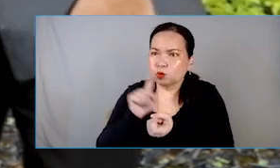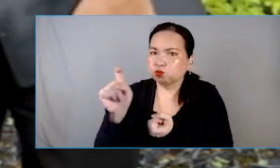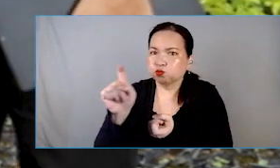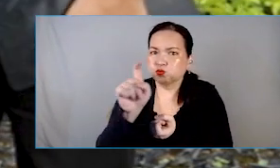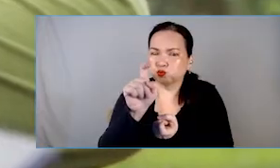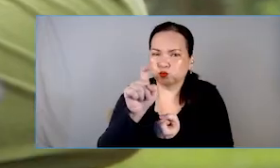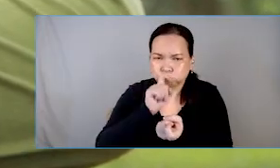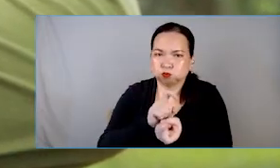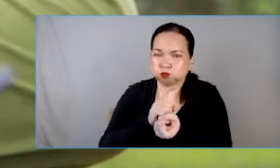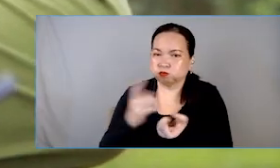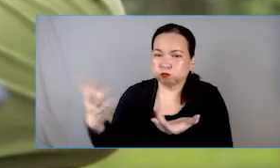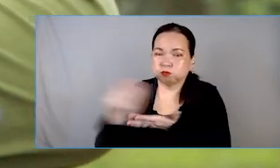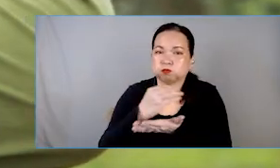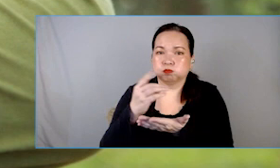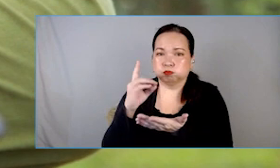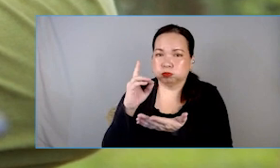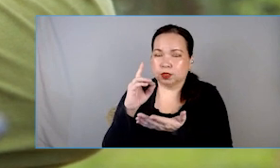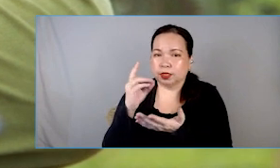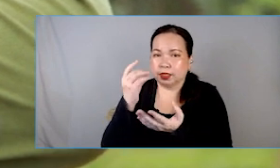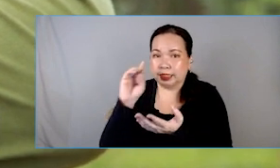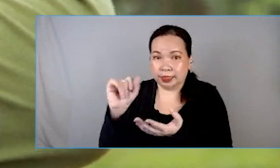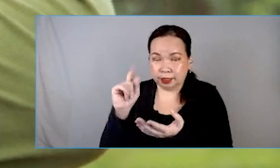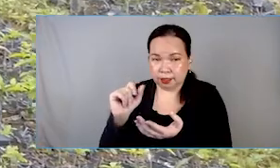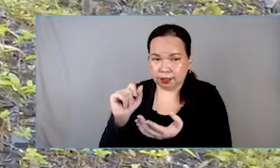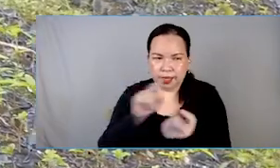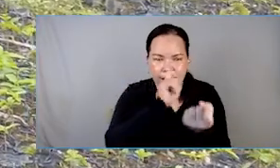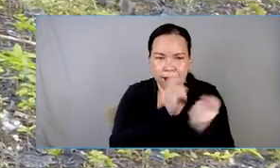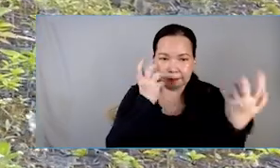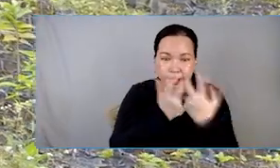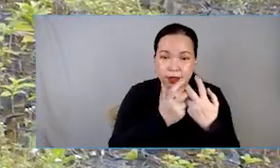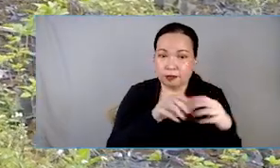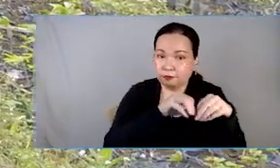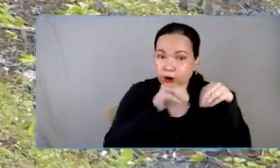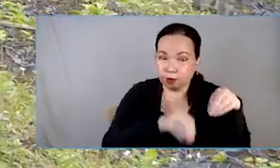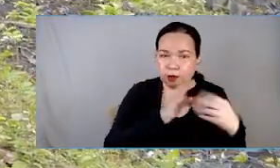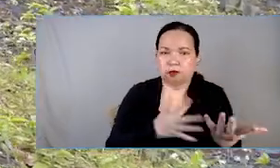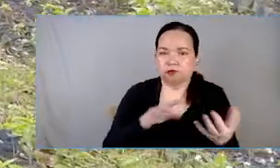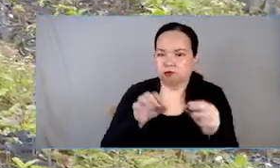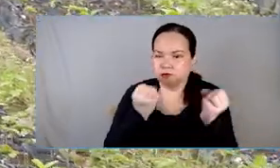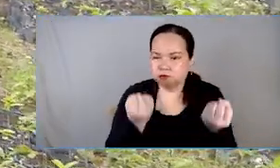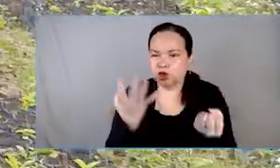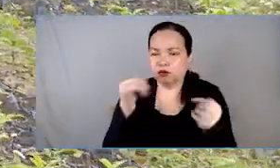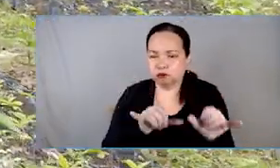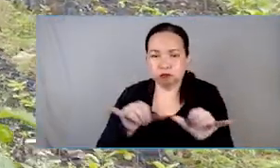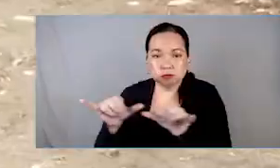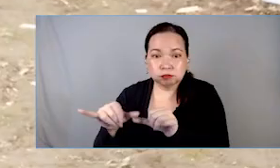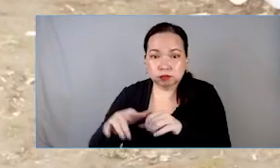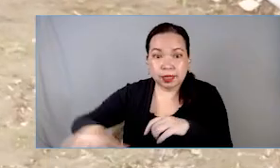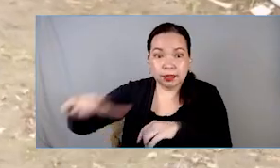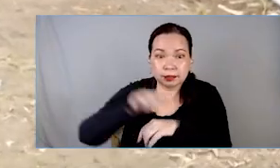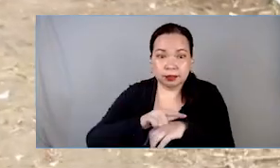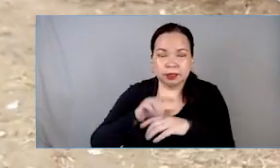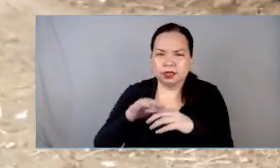datos. Katanungan sa magsasaka, katanungan sa sukat ng sinasaka, at katanungan ng mga